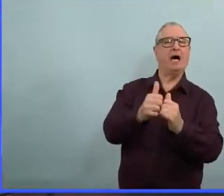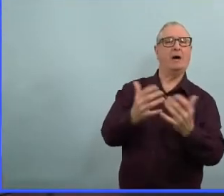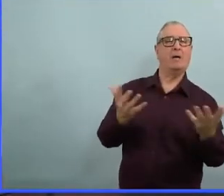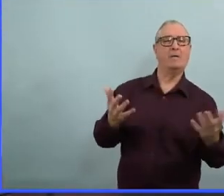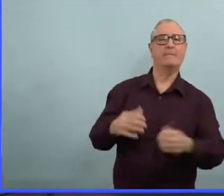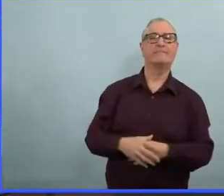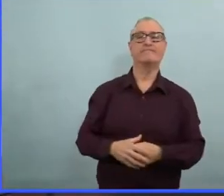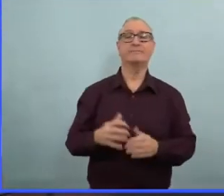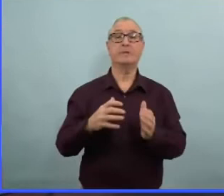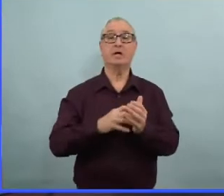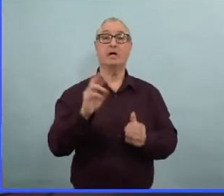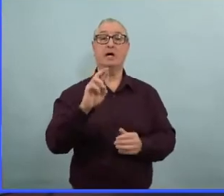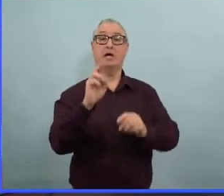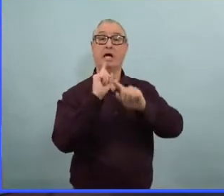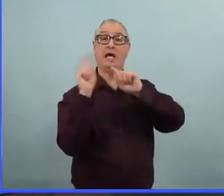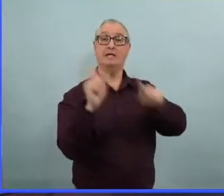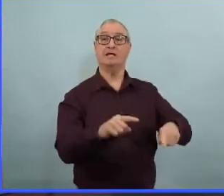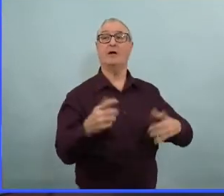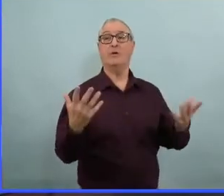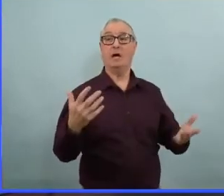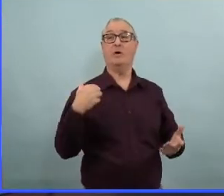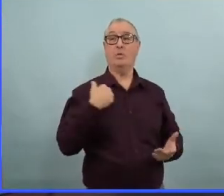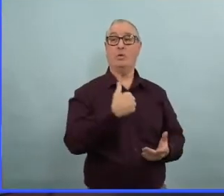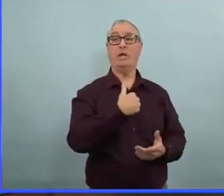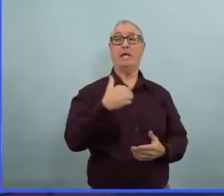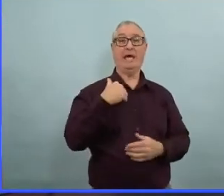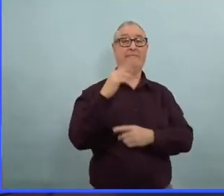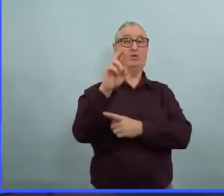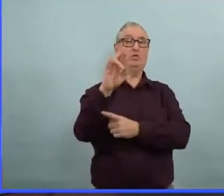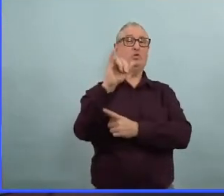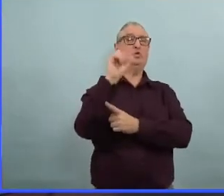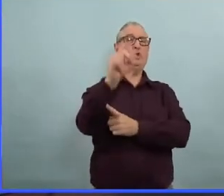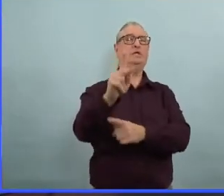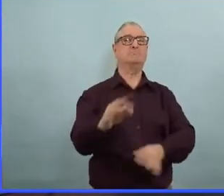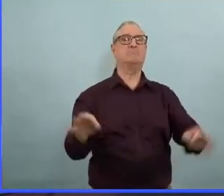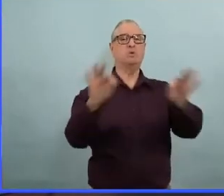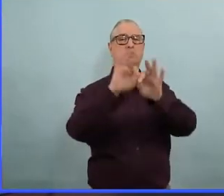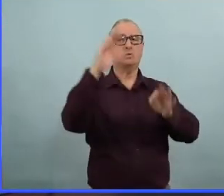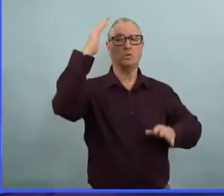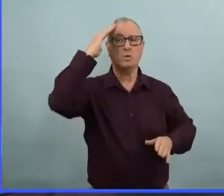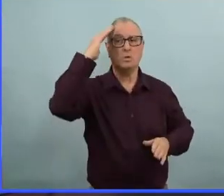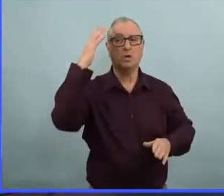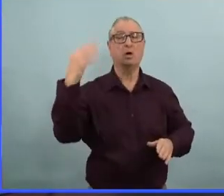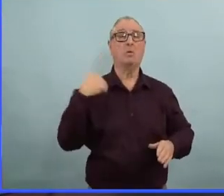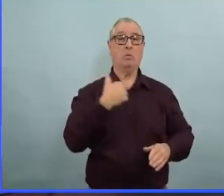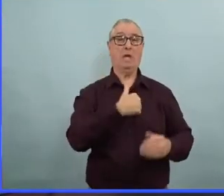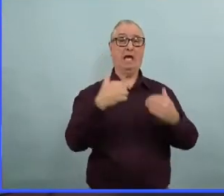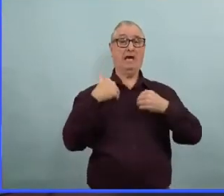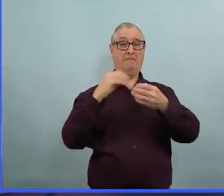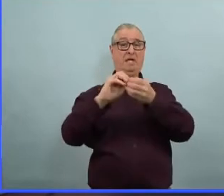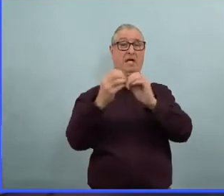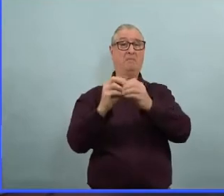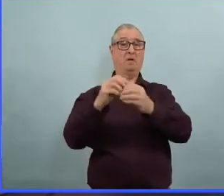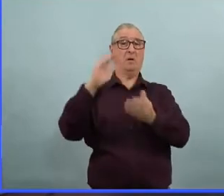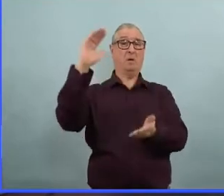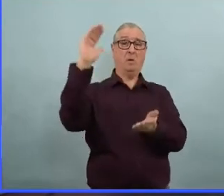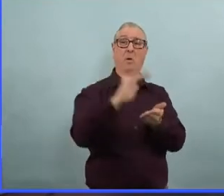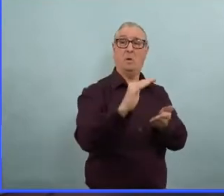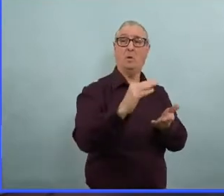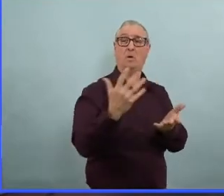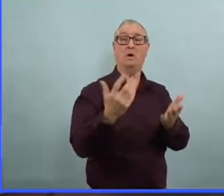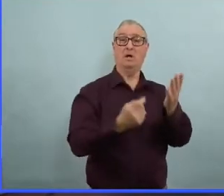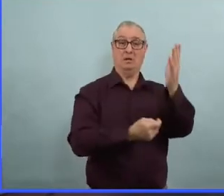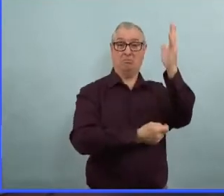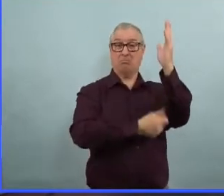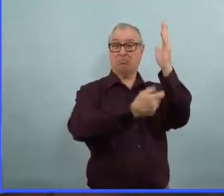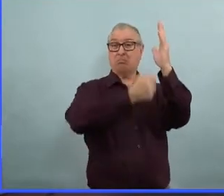Si on pensait qu n'y avait vraiment aucun risque, eh on enlèverait toutes les restrictions. Mais ce n pas ce qu'on fait. On va le faire de manière prudente. On a présenté de la